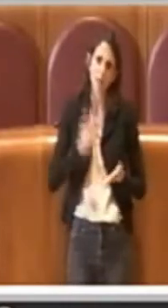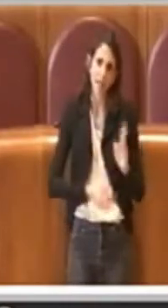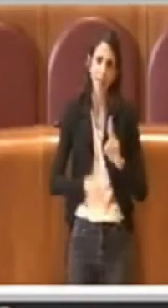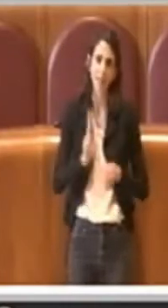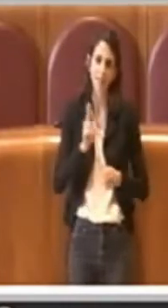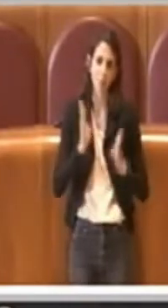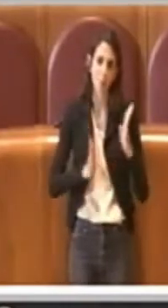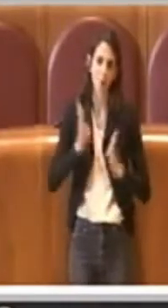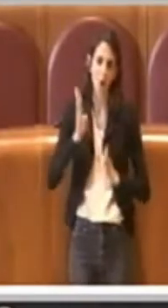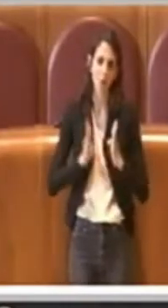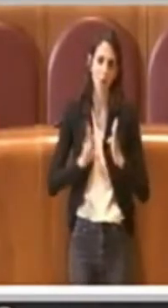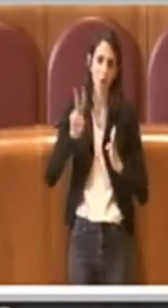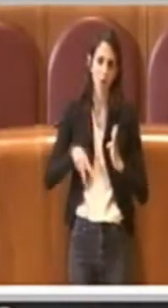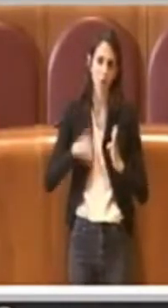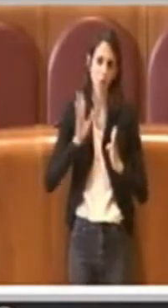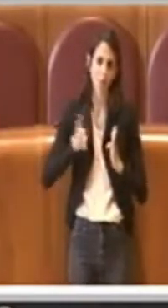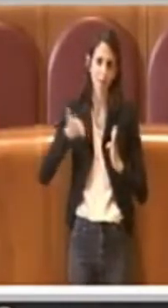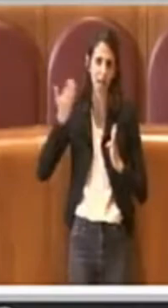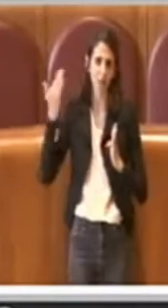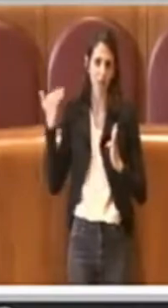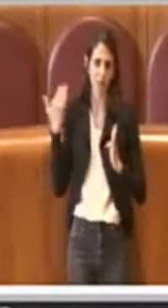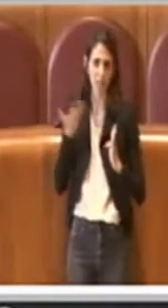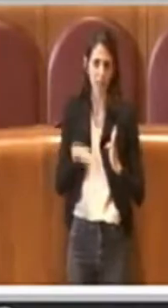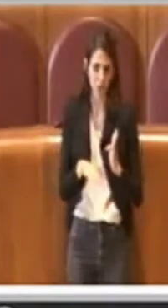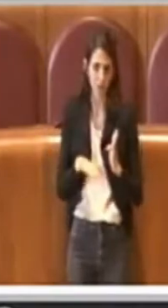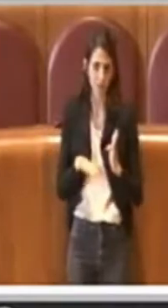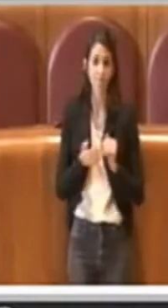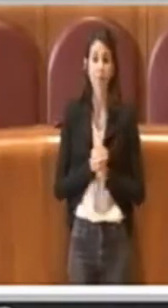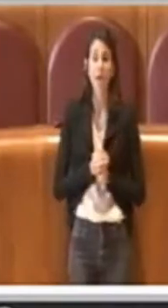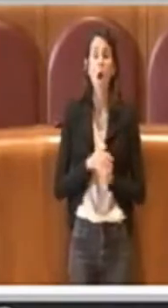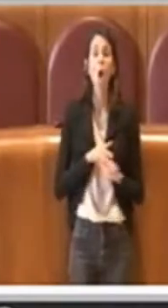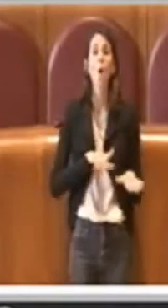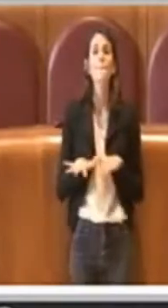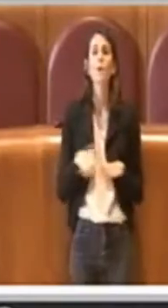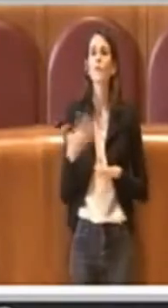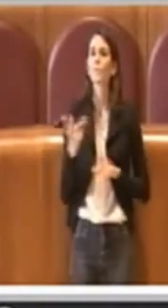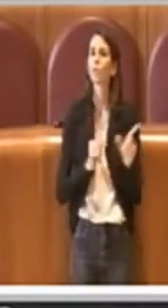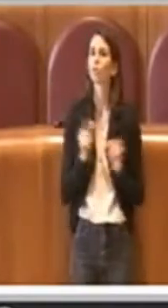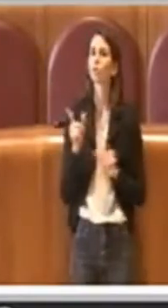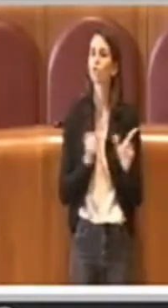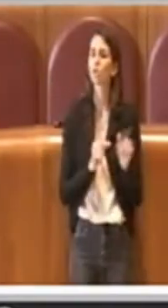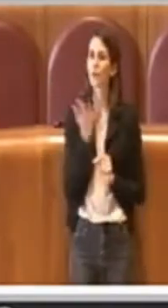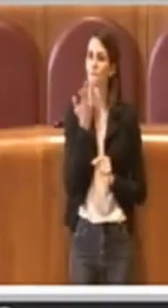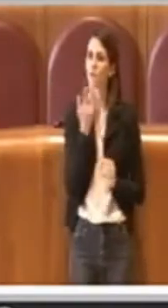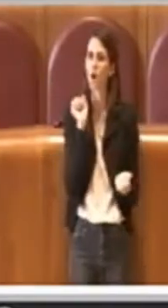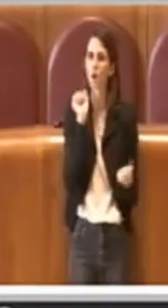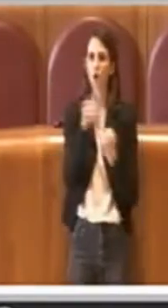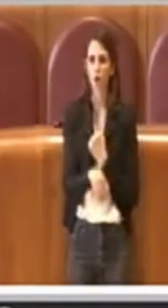stato fatto nel 2015, pertanto il Movimento 5 Stelle voterà in modo contrario, la ringrazio.